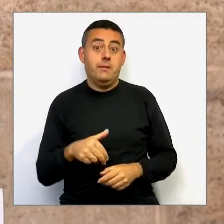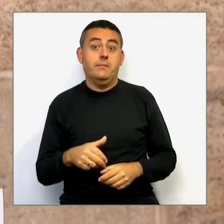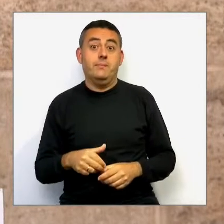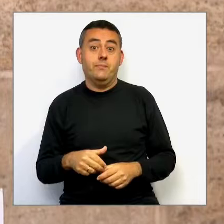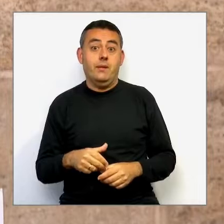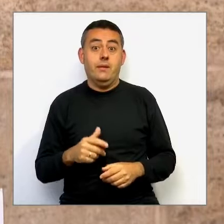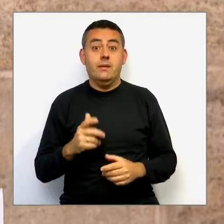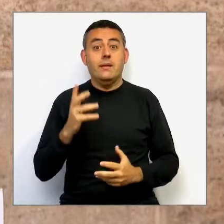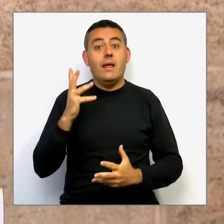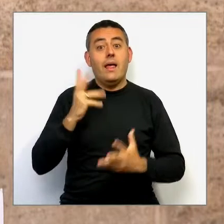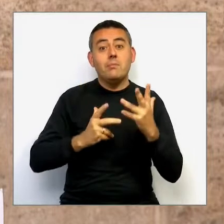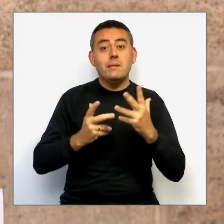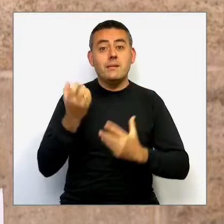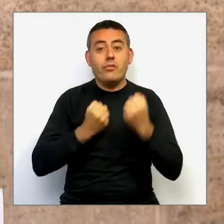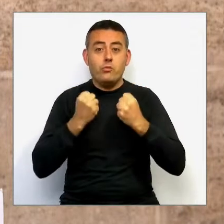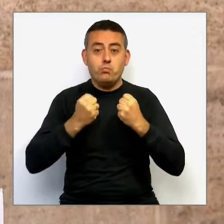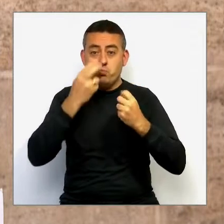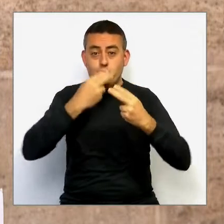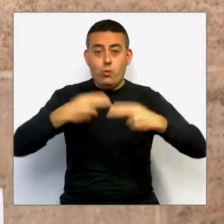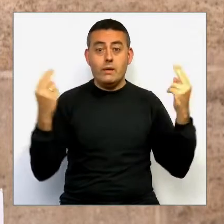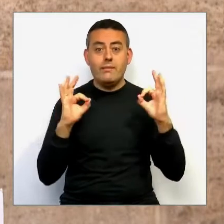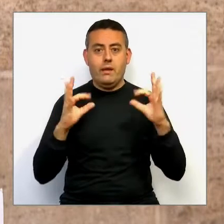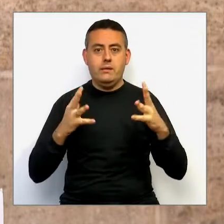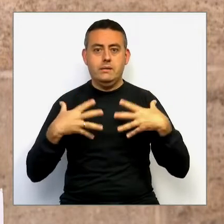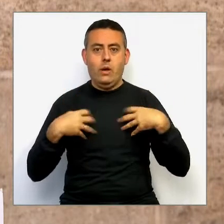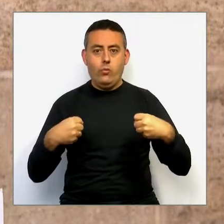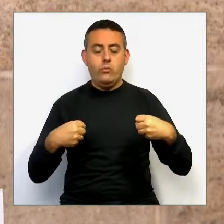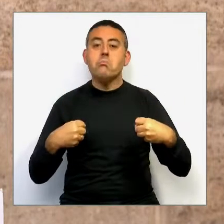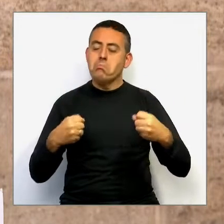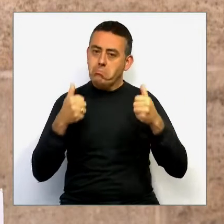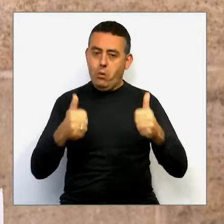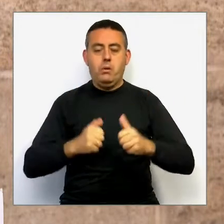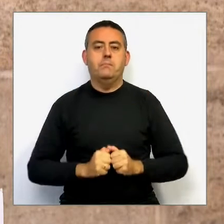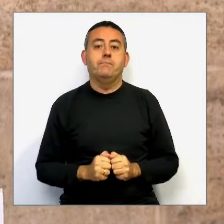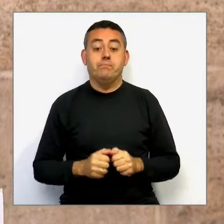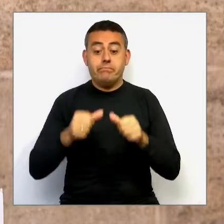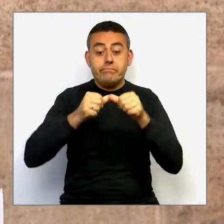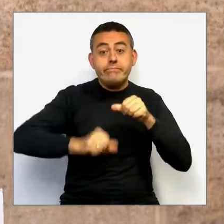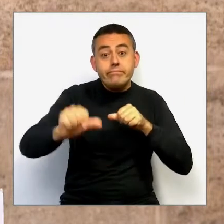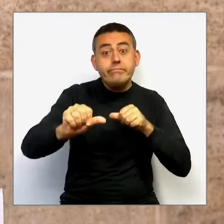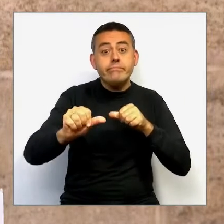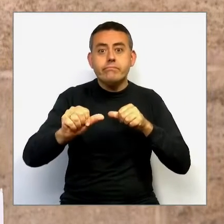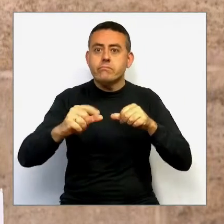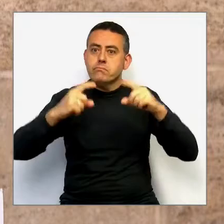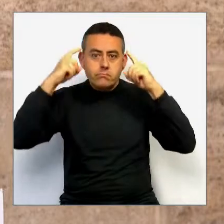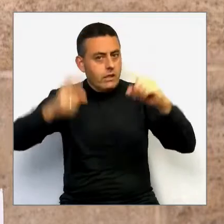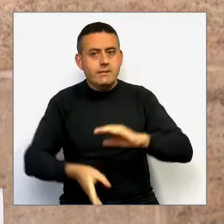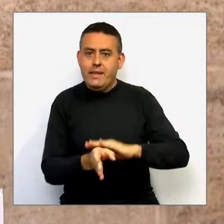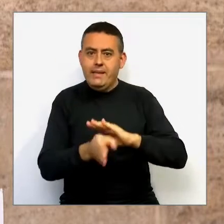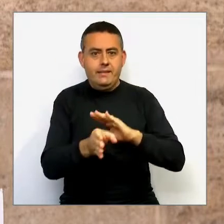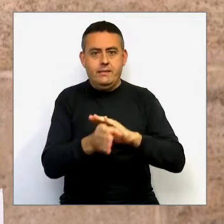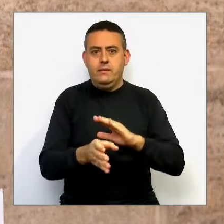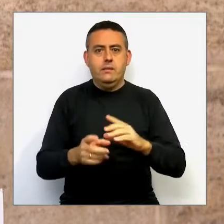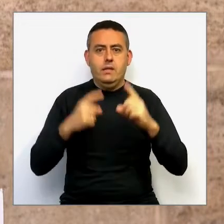pública, de la sanitat pública valenciana. Ara anem a seguir la triple via que ens ha conduït fins a sí.